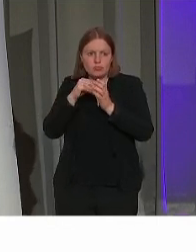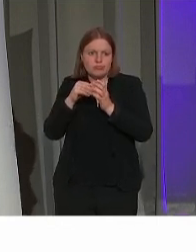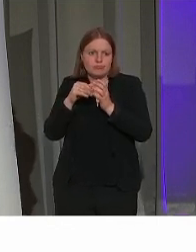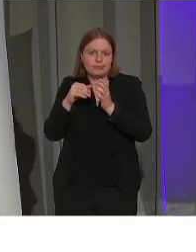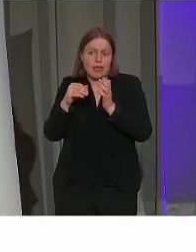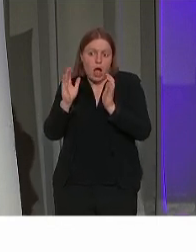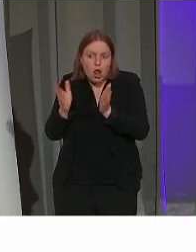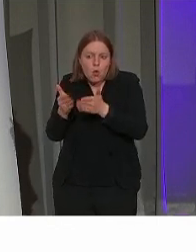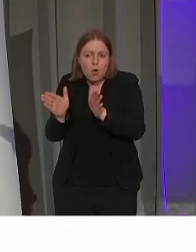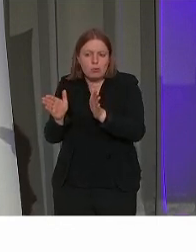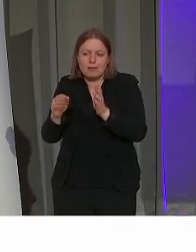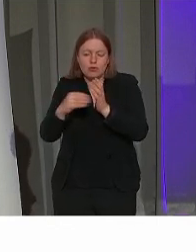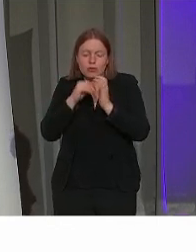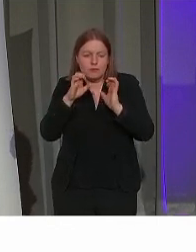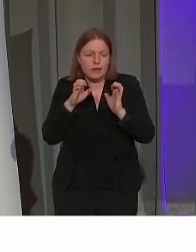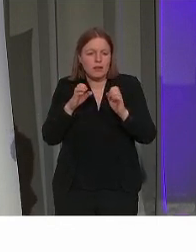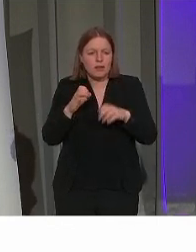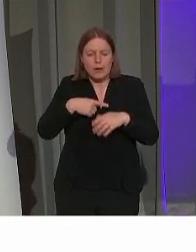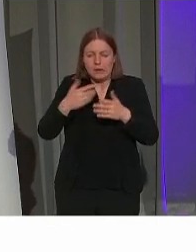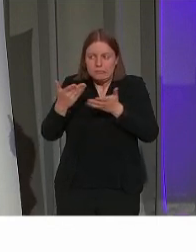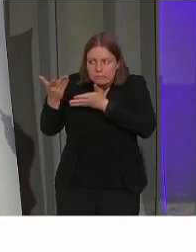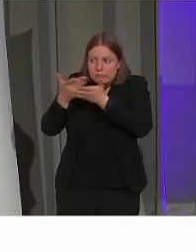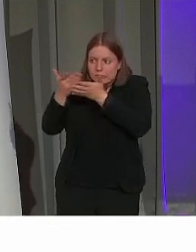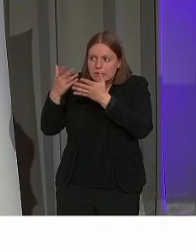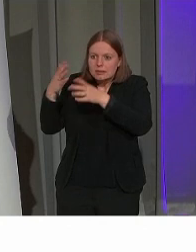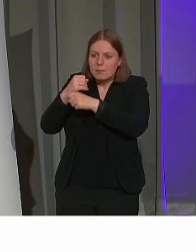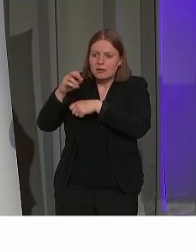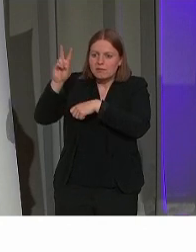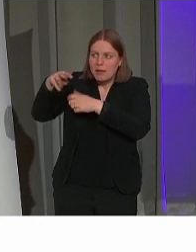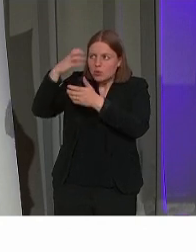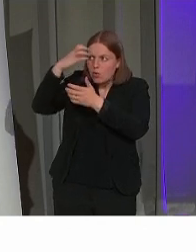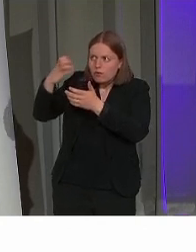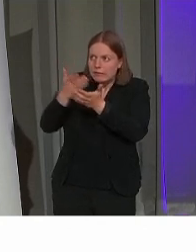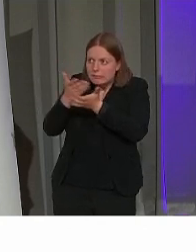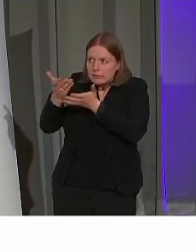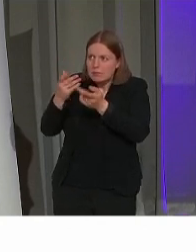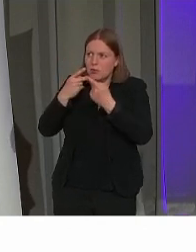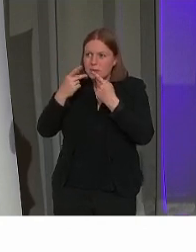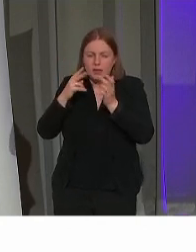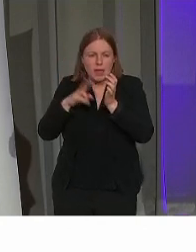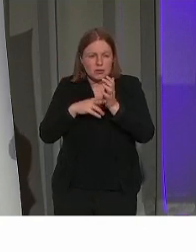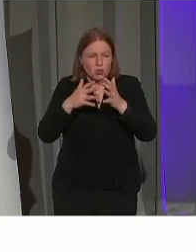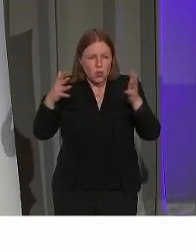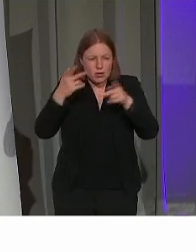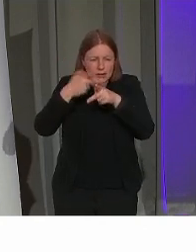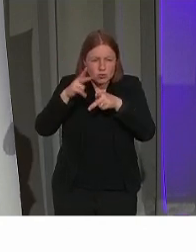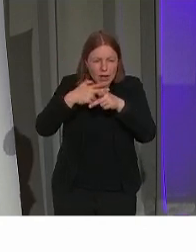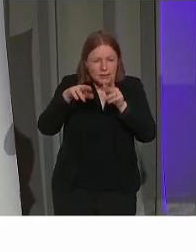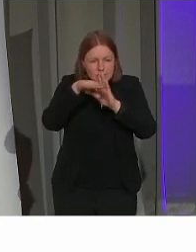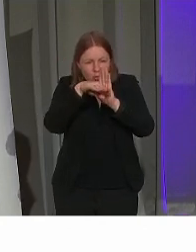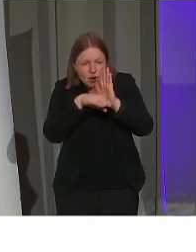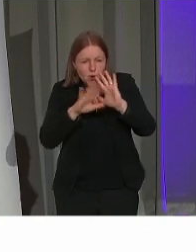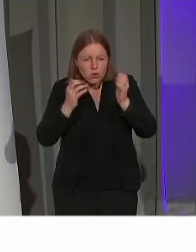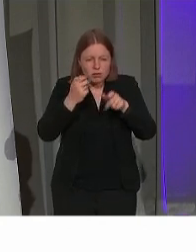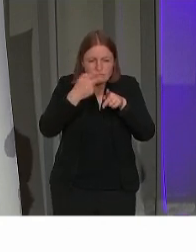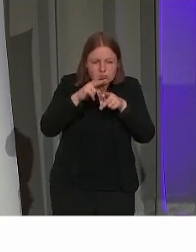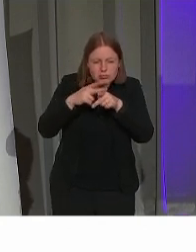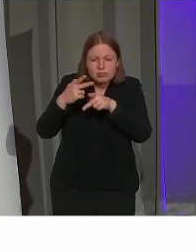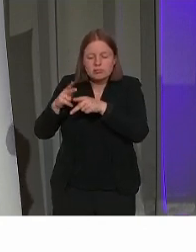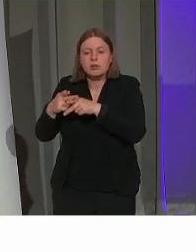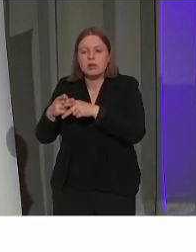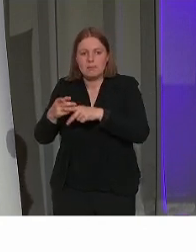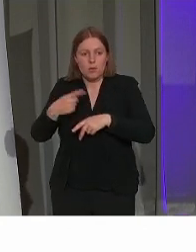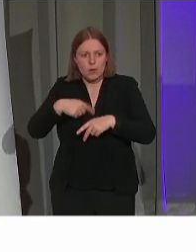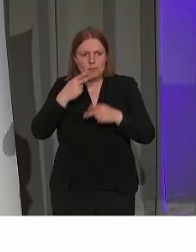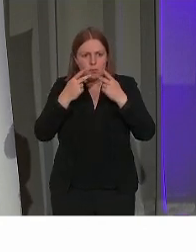overleg met de Vlaamse overheid hebben we een heel groot investeringsprogramma lopende, voor dat iconisch erfgoed. We proberen wel